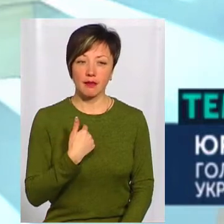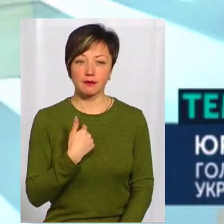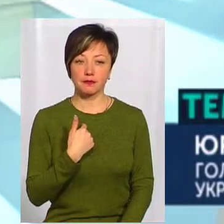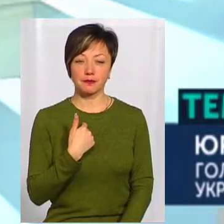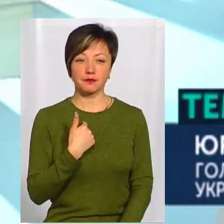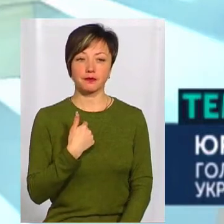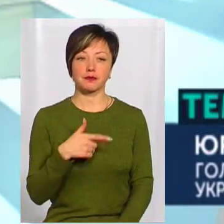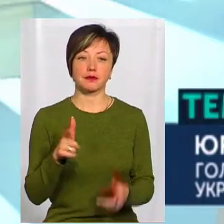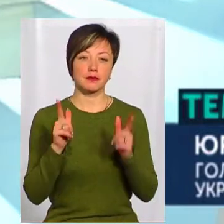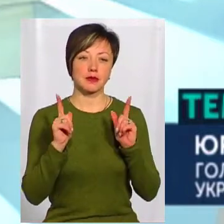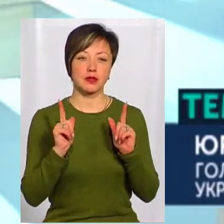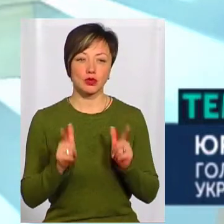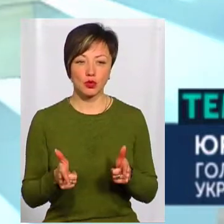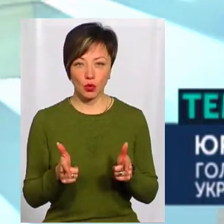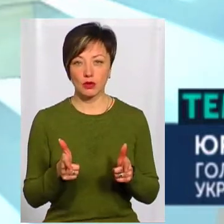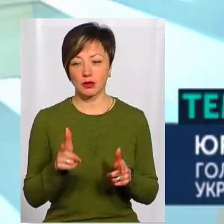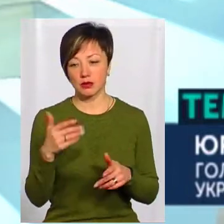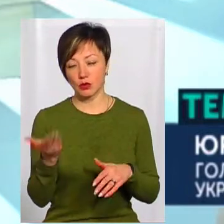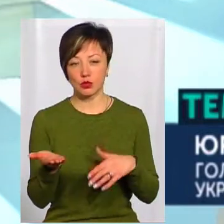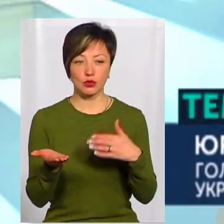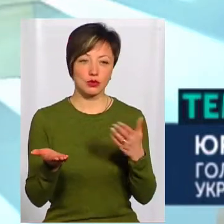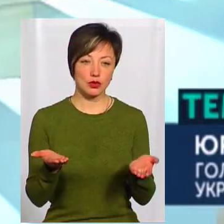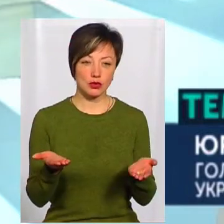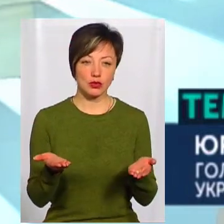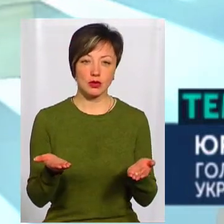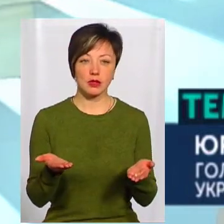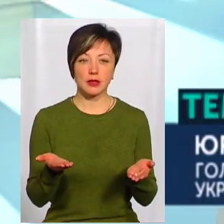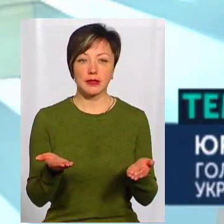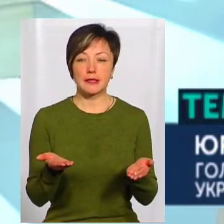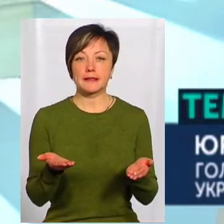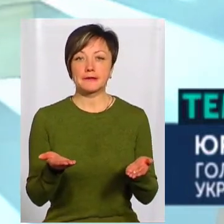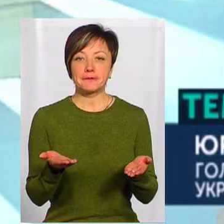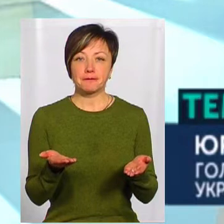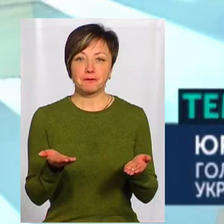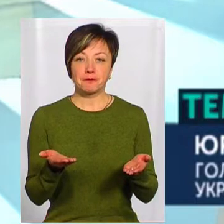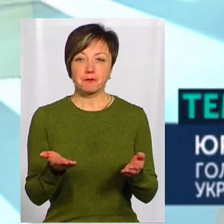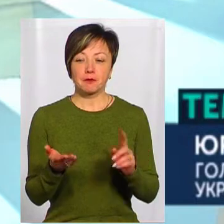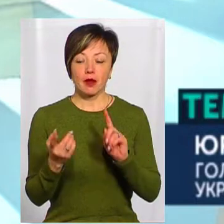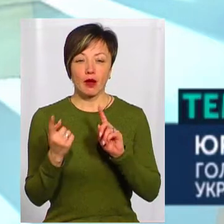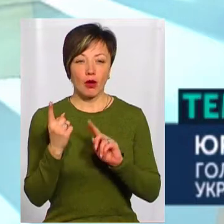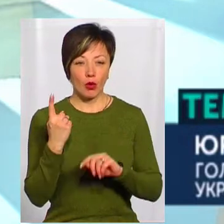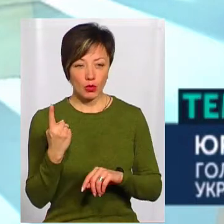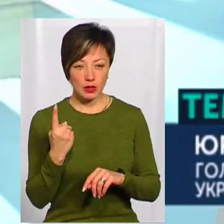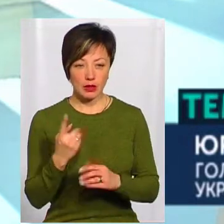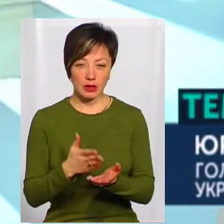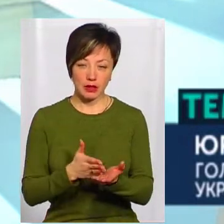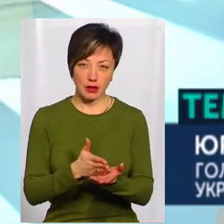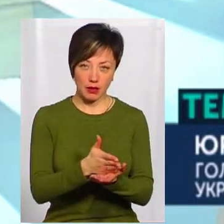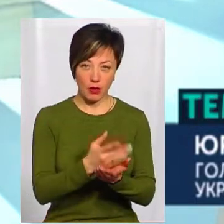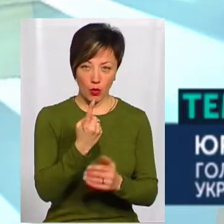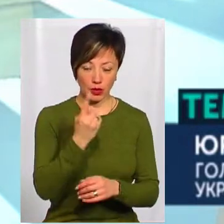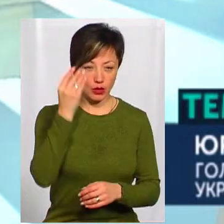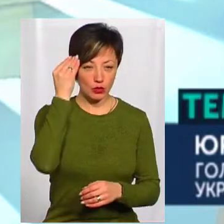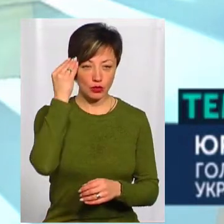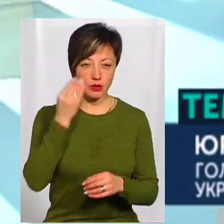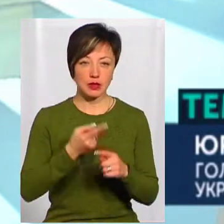принципі, і згодені з тією, і з іншою. Чому я, можливо, скажу, як буде час. Одна течія –